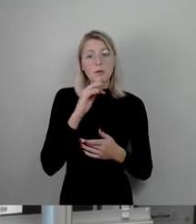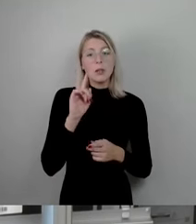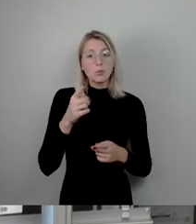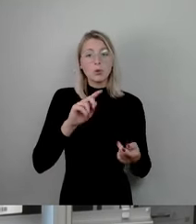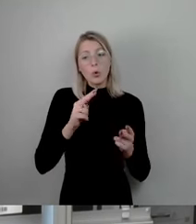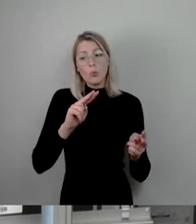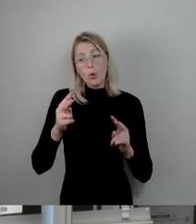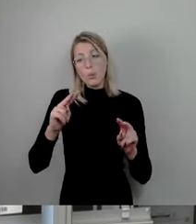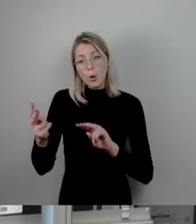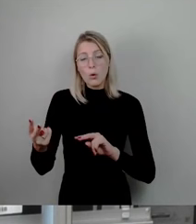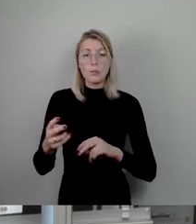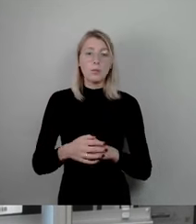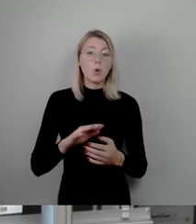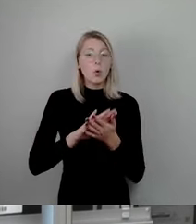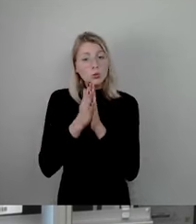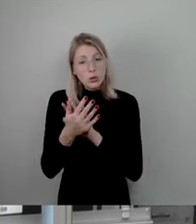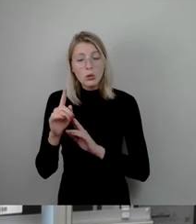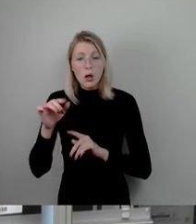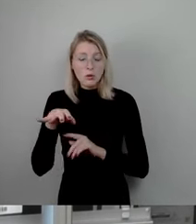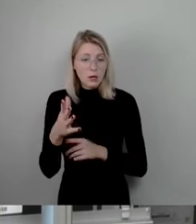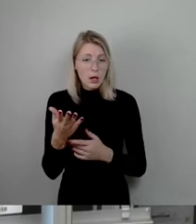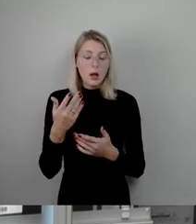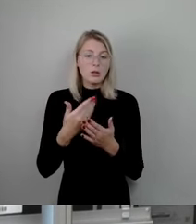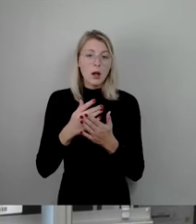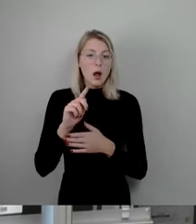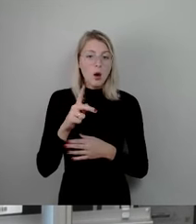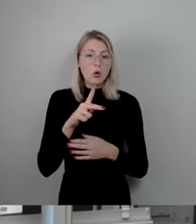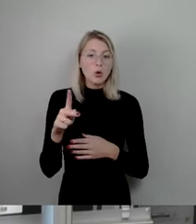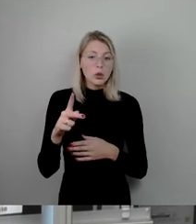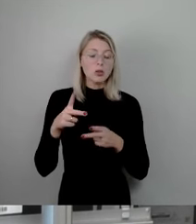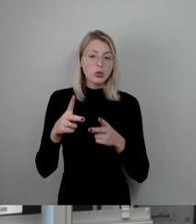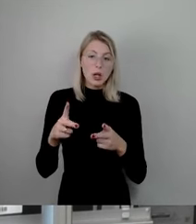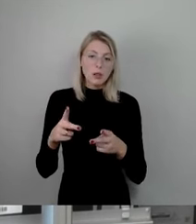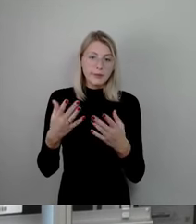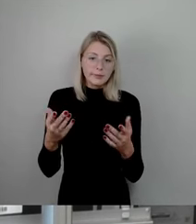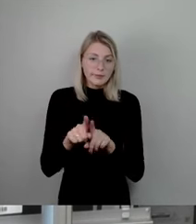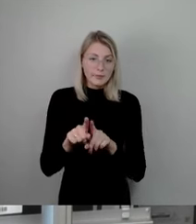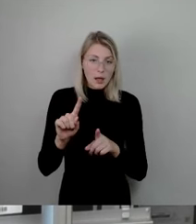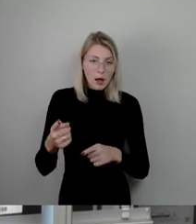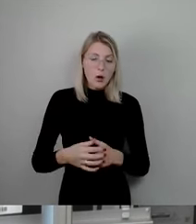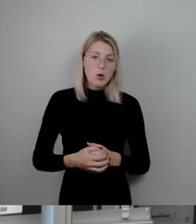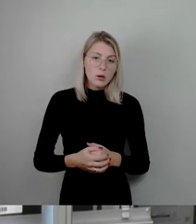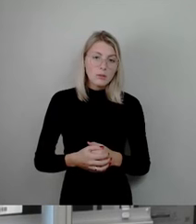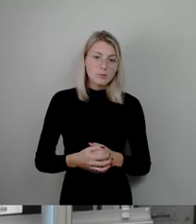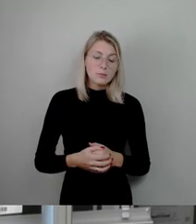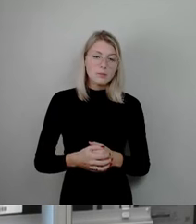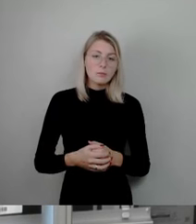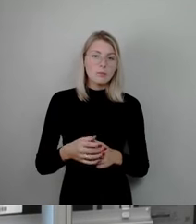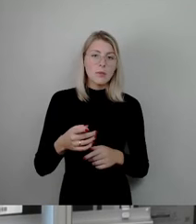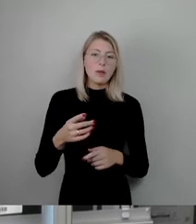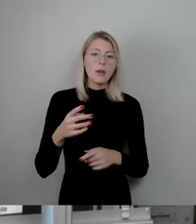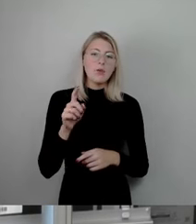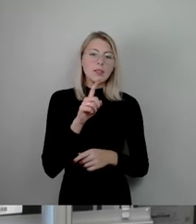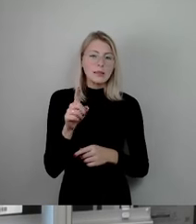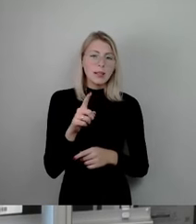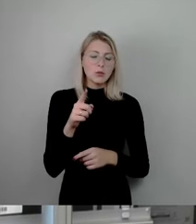Umschichtung für die Kunersdorfer Straße geben. Und wie gesagt, Herr Zastrow, also letztens schwoll Ihnen schon wirklich die Halsschlagader an. So hatte ich Sie noch